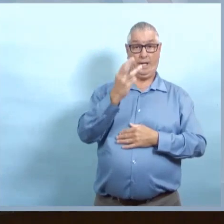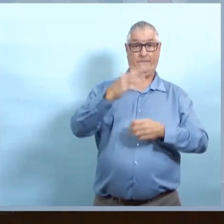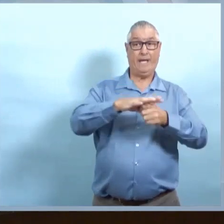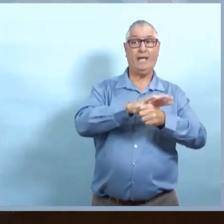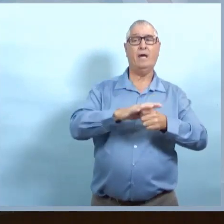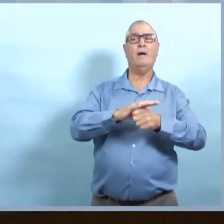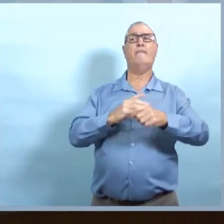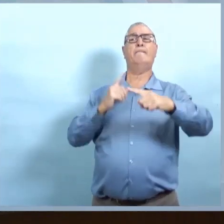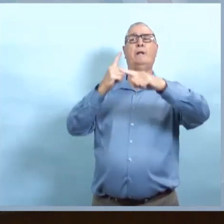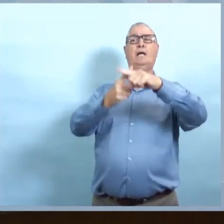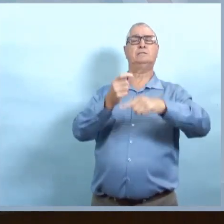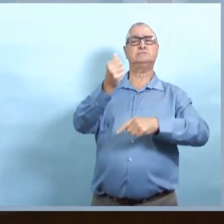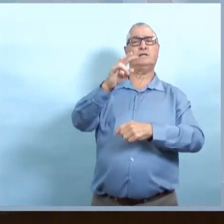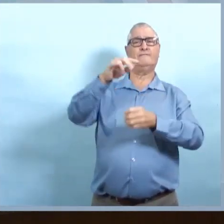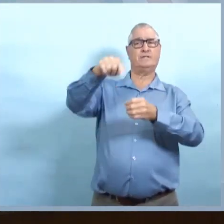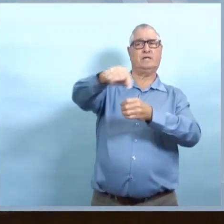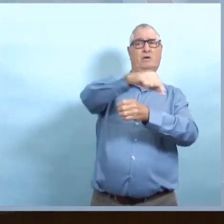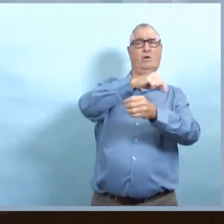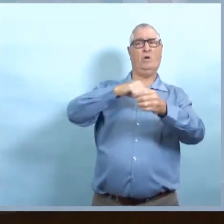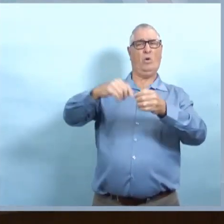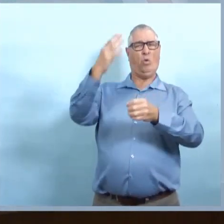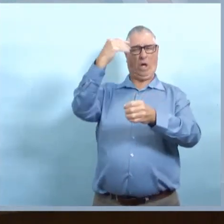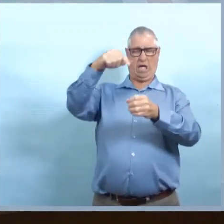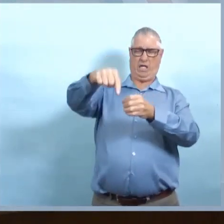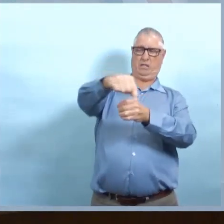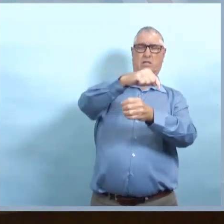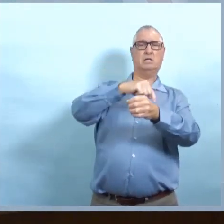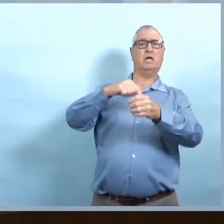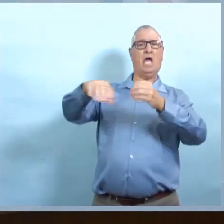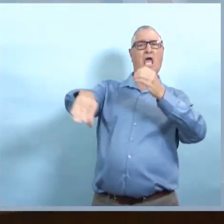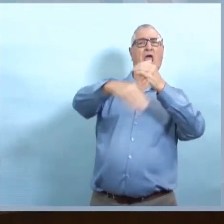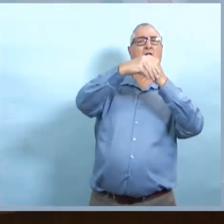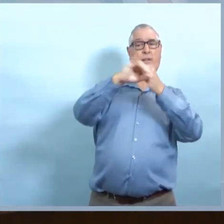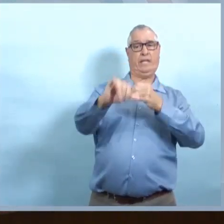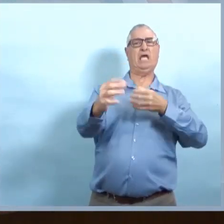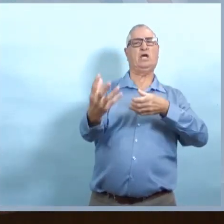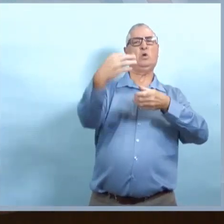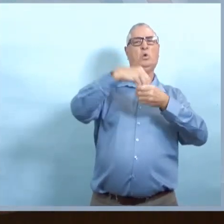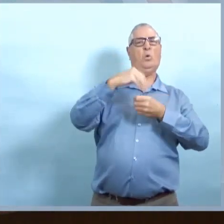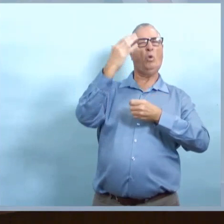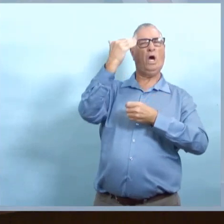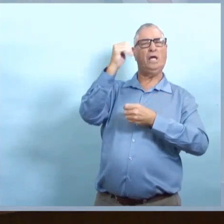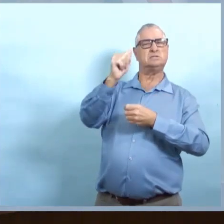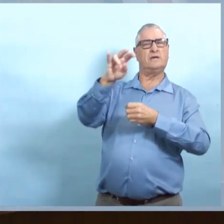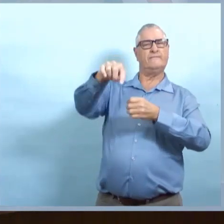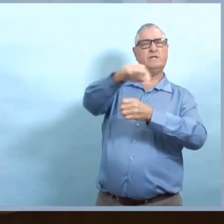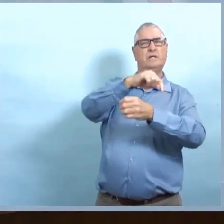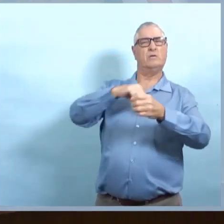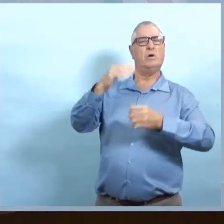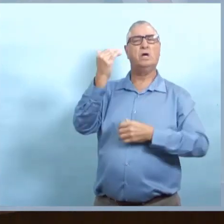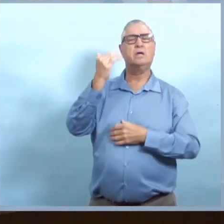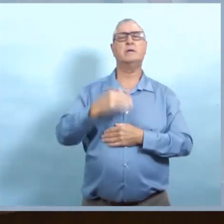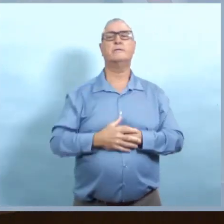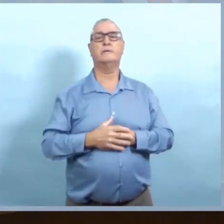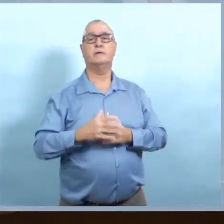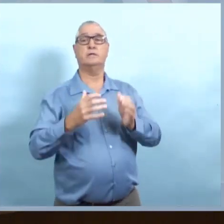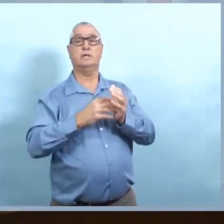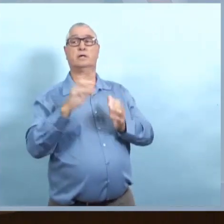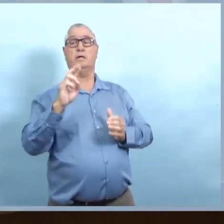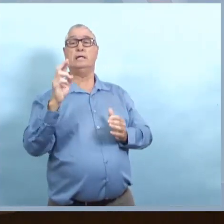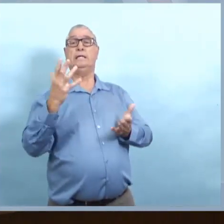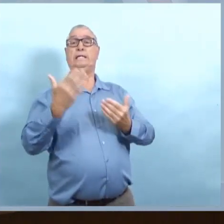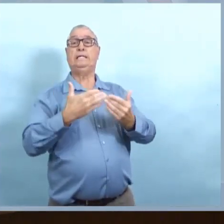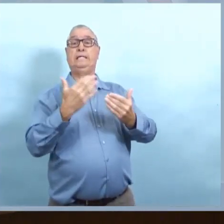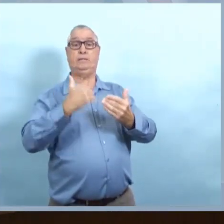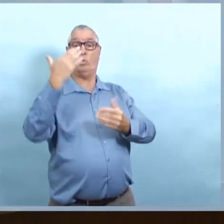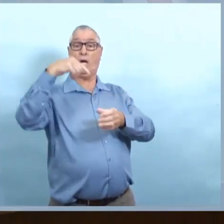Nous entendons la frustration des gens de l'extérieur de Winnipeg qui sont inclus dans ces restrictions. Si on peut vous expliquer encore une fois pourquoi des communautés au